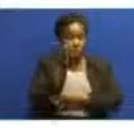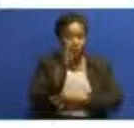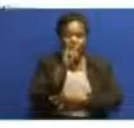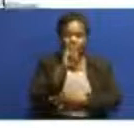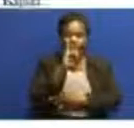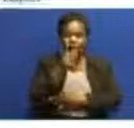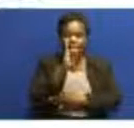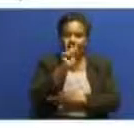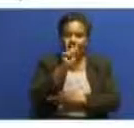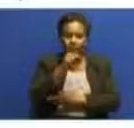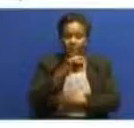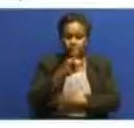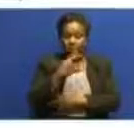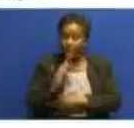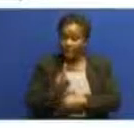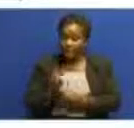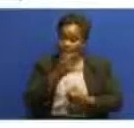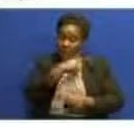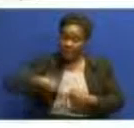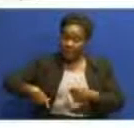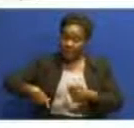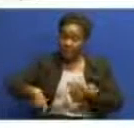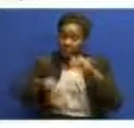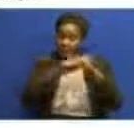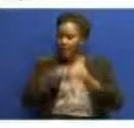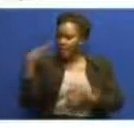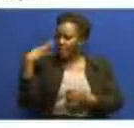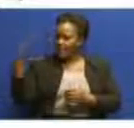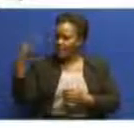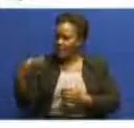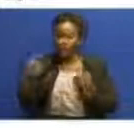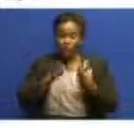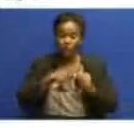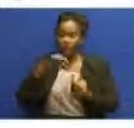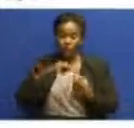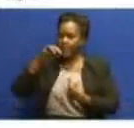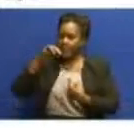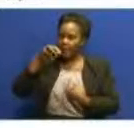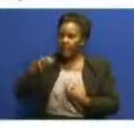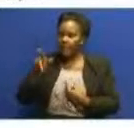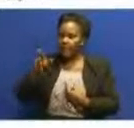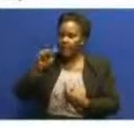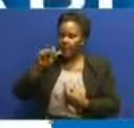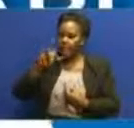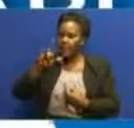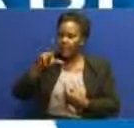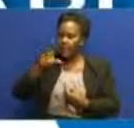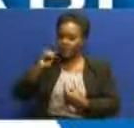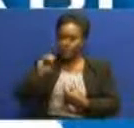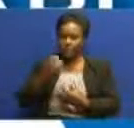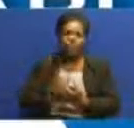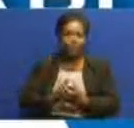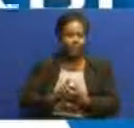raisi Dr. John Magufuli hame mteua Dr. Stefano Ngailo kwa mkurugenzi mkuu wa TFRA kabla ya utewuzi huo. Dr.